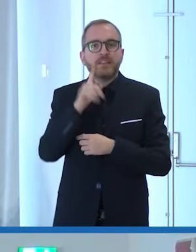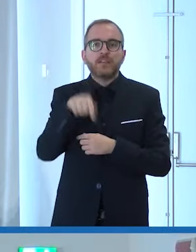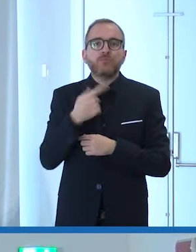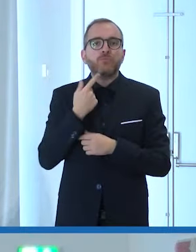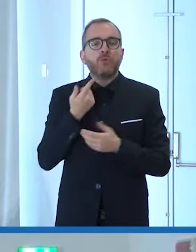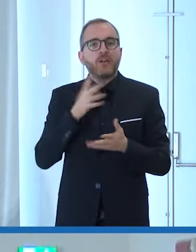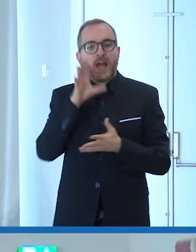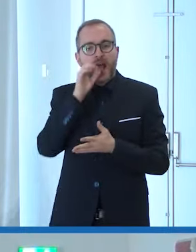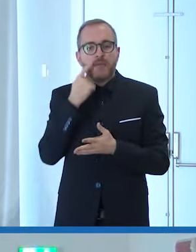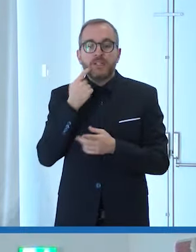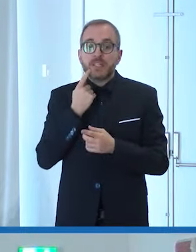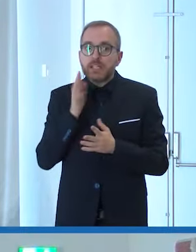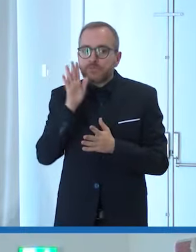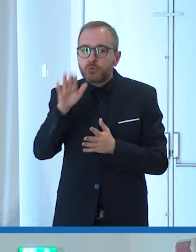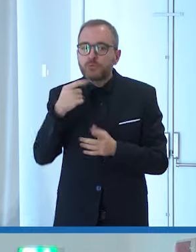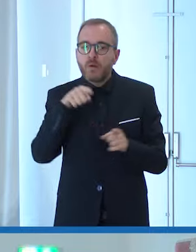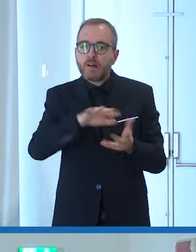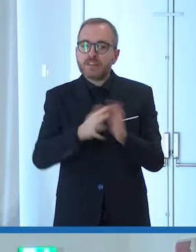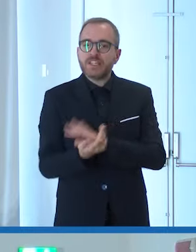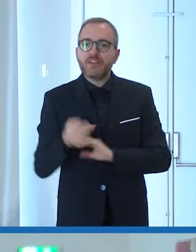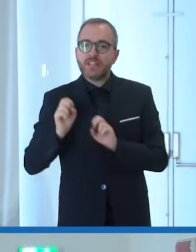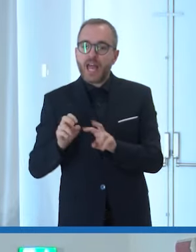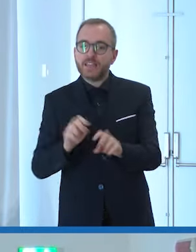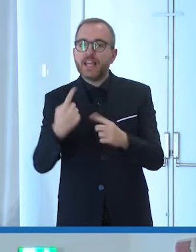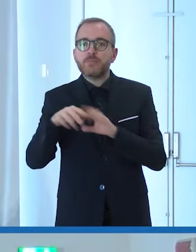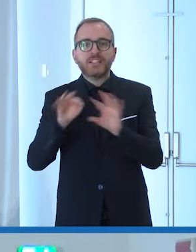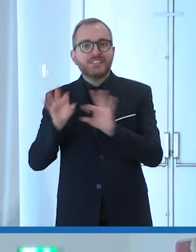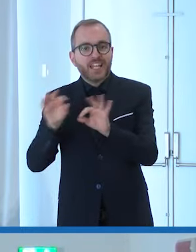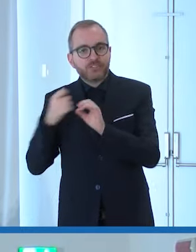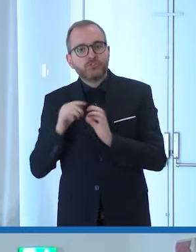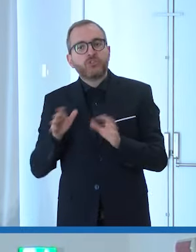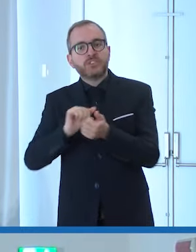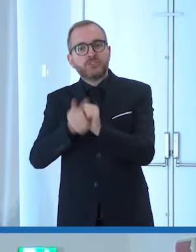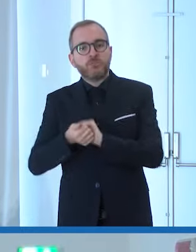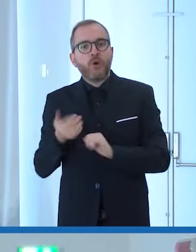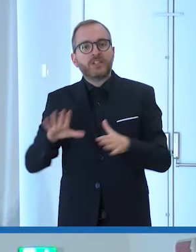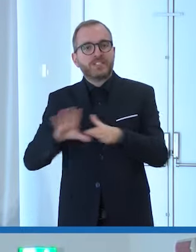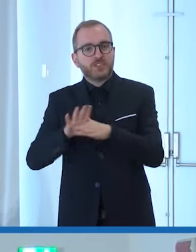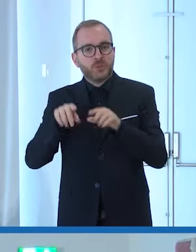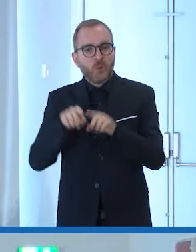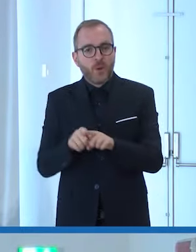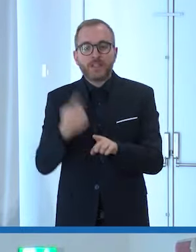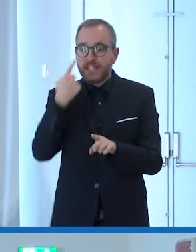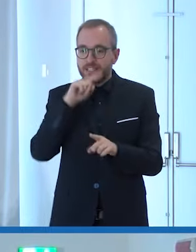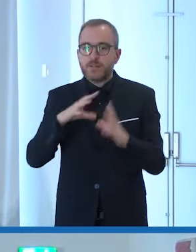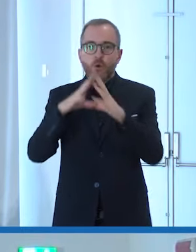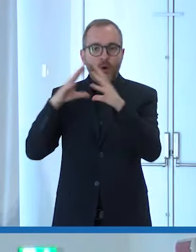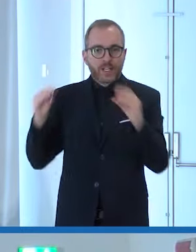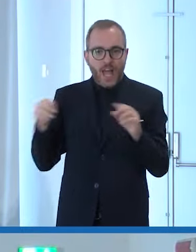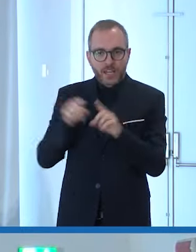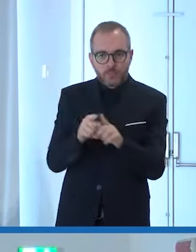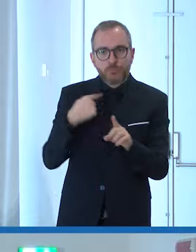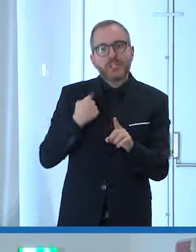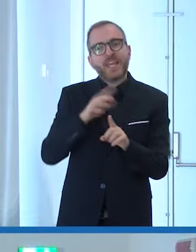individuare i probabili atleti che entreranno nelle selezioni degli sport di squadra tra cui in particolare il rugby e il sitting